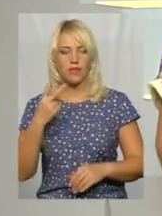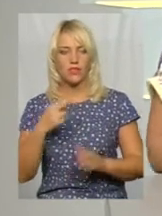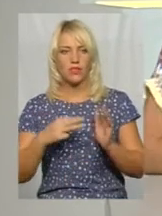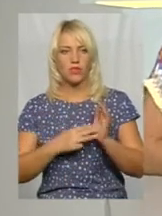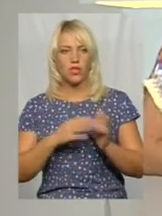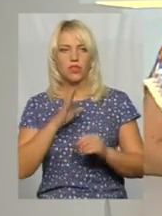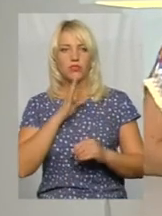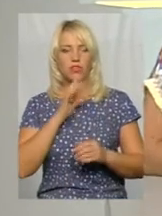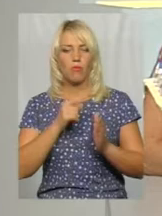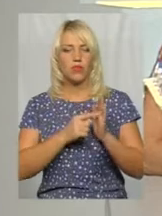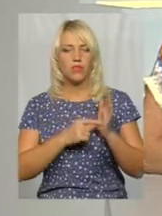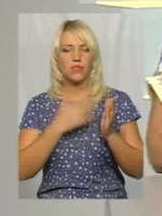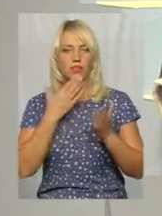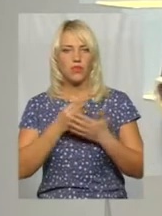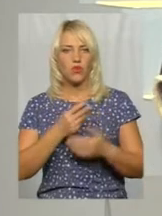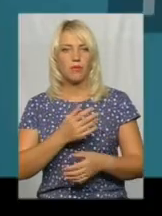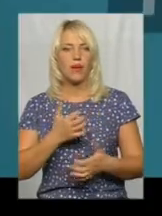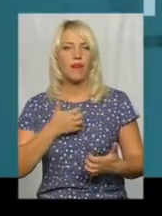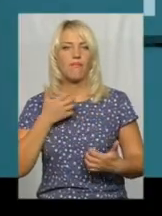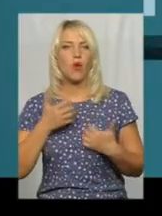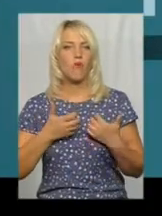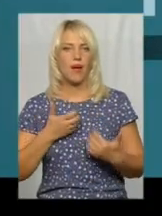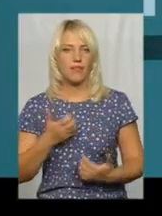хвилюваннями і сподіваннями. Давайте послухаємо.